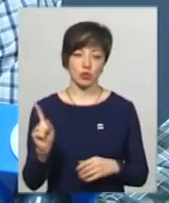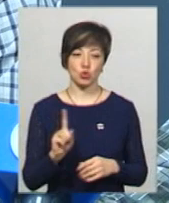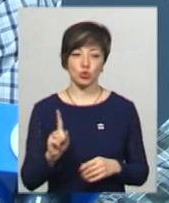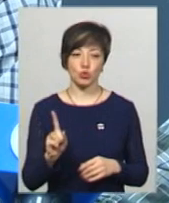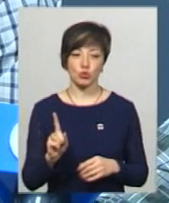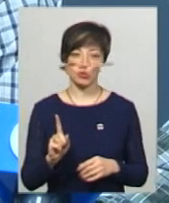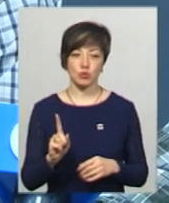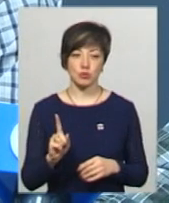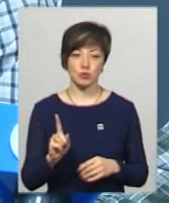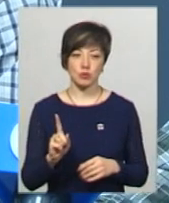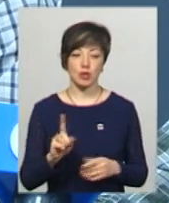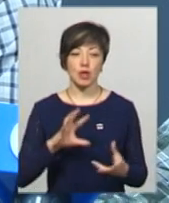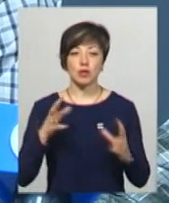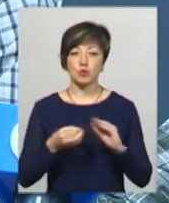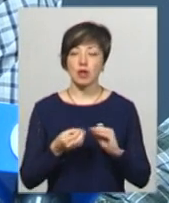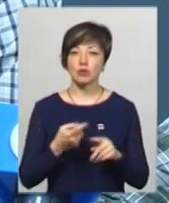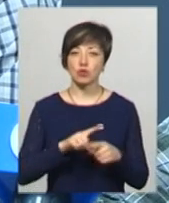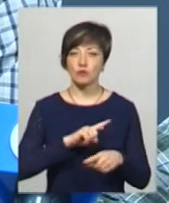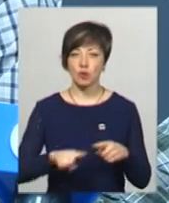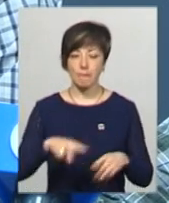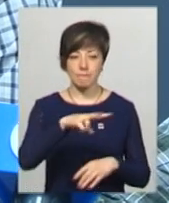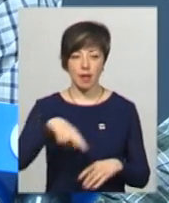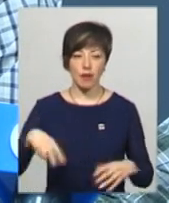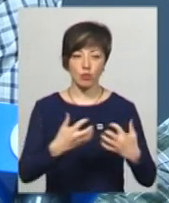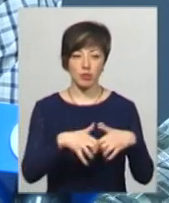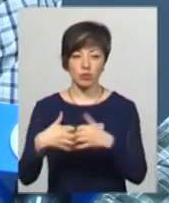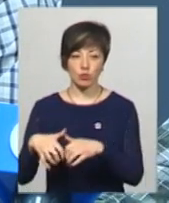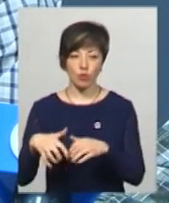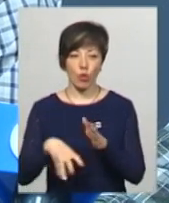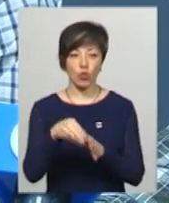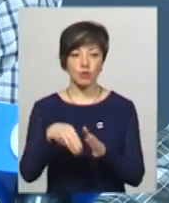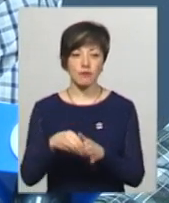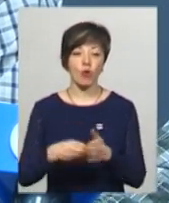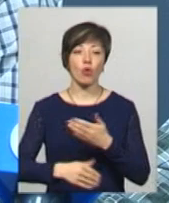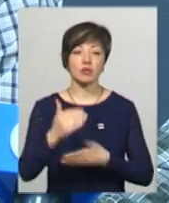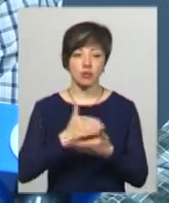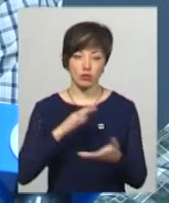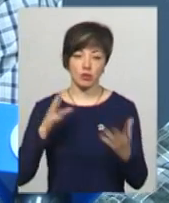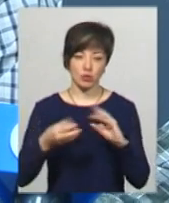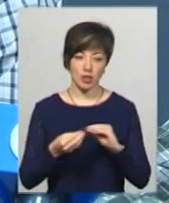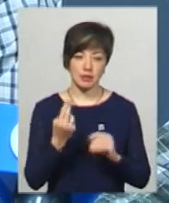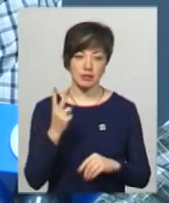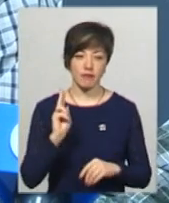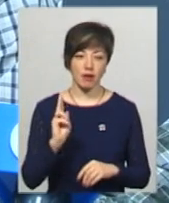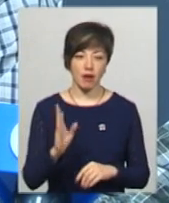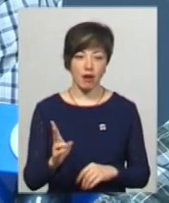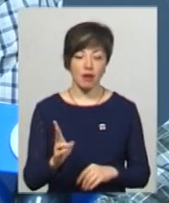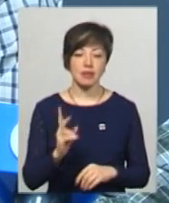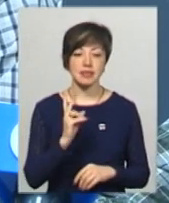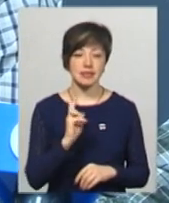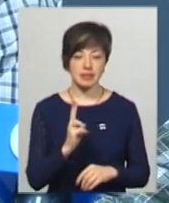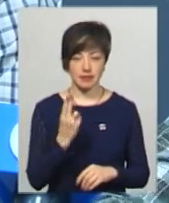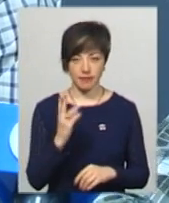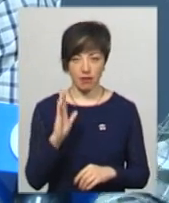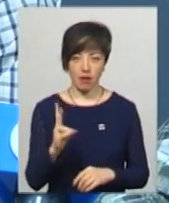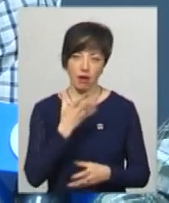результати цього швидкого паралельного підрахунку голосів, вони з остаточними результатами ЦВК, я думаю, дуже гарно